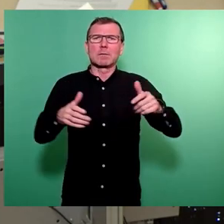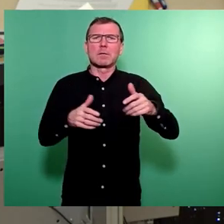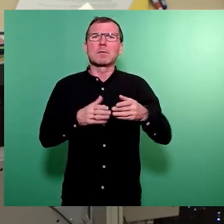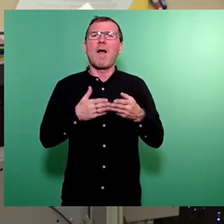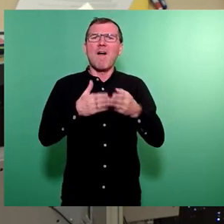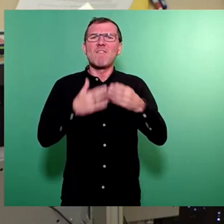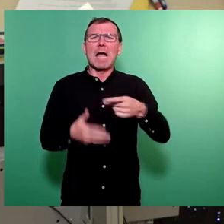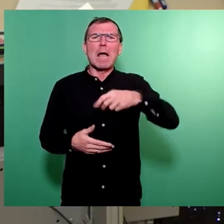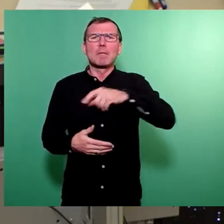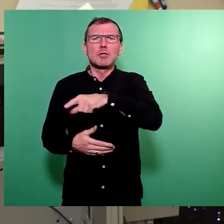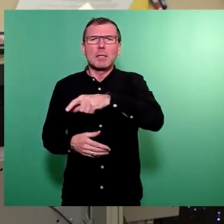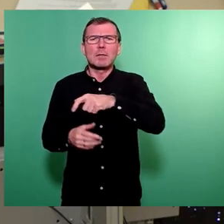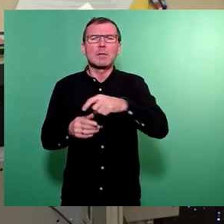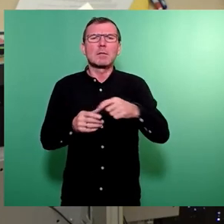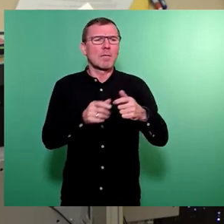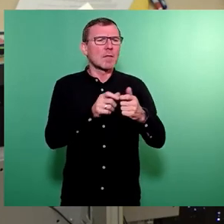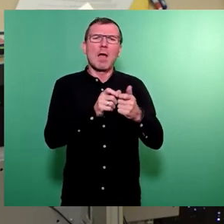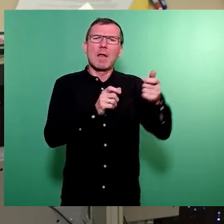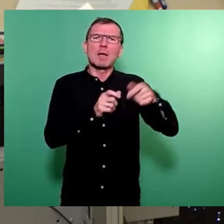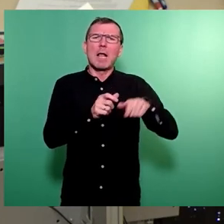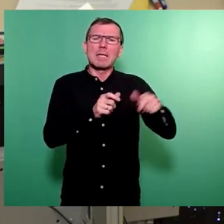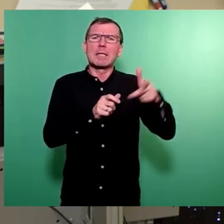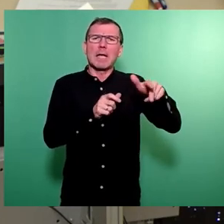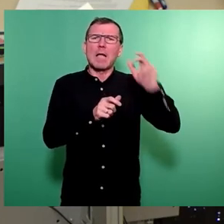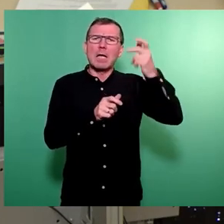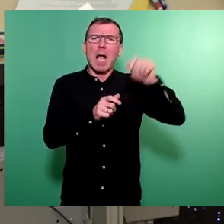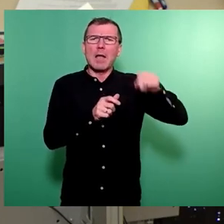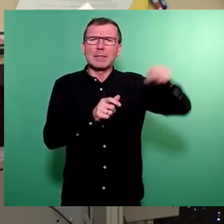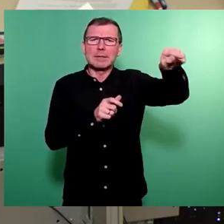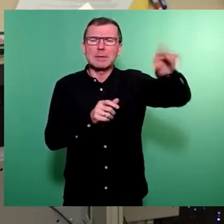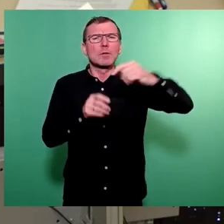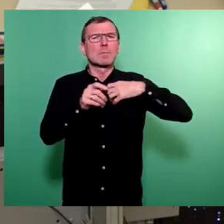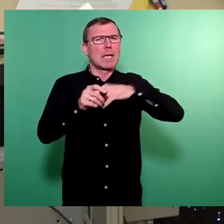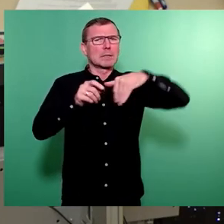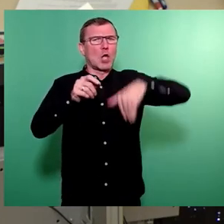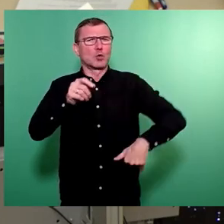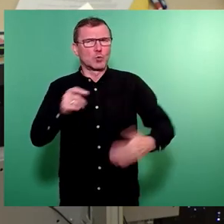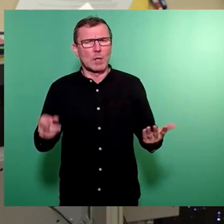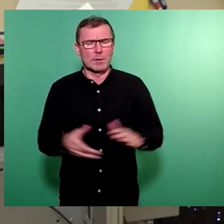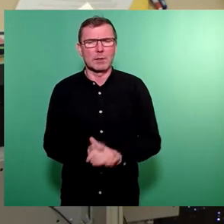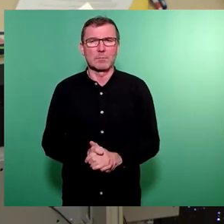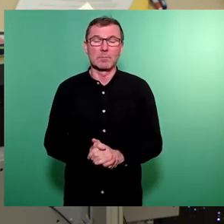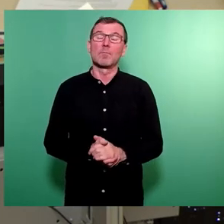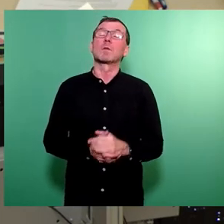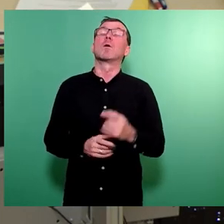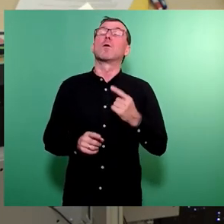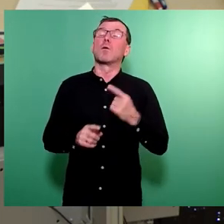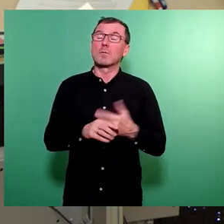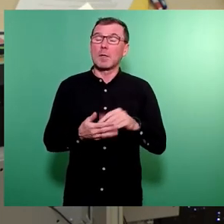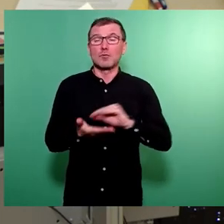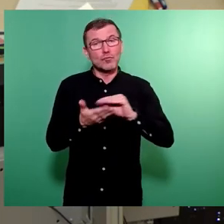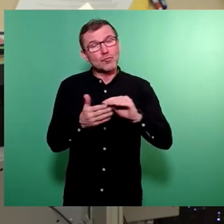Verlängerung der Linie 13 nach Kaditz oder der Mobi-Bike-Ausbau im Dresdner-Süden. Und wir müssen weiter in Schulen investieren, wir müssen hier auch endlich